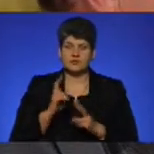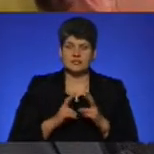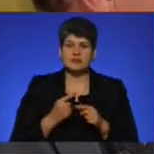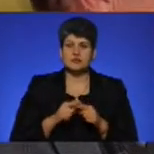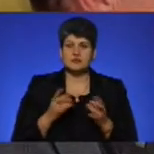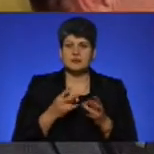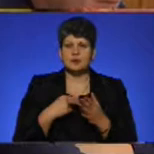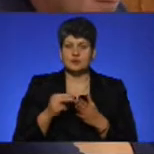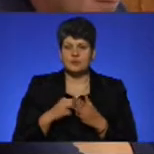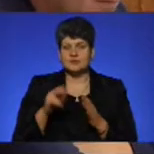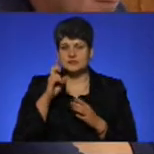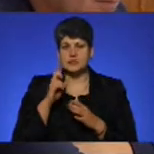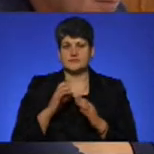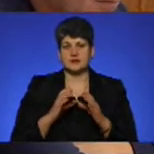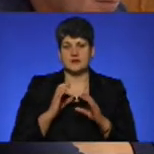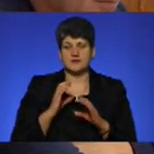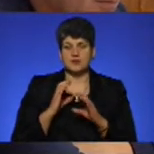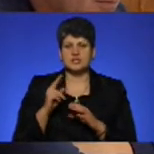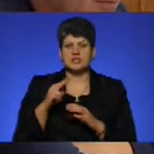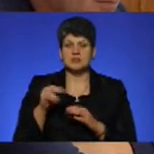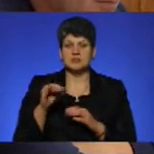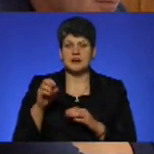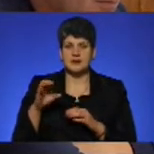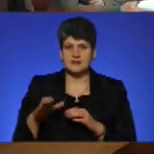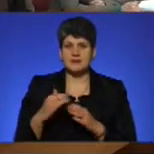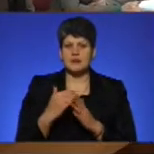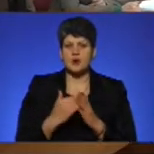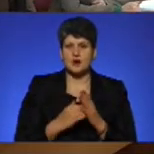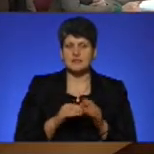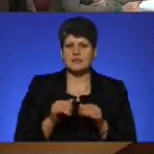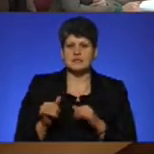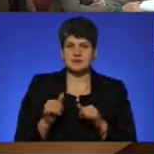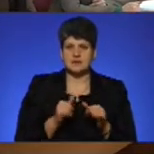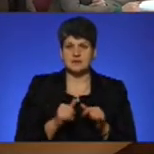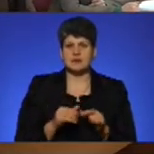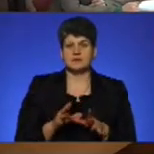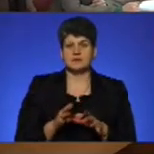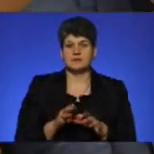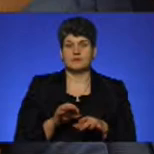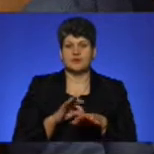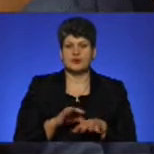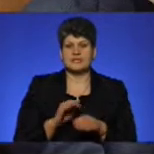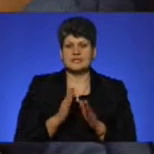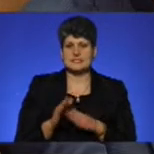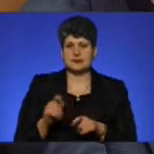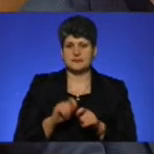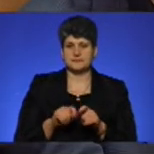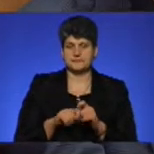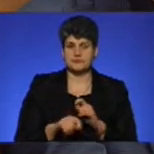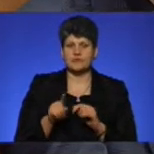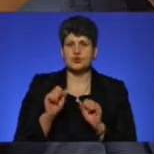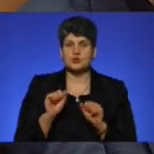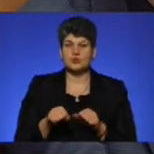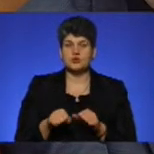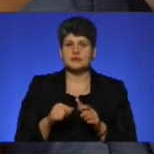треба закупити комунальні автобуси, GPS-трекери та програмне забезпечення для впровадження системи моніторингу. Воно може називатися Черкаси